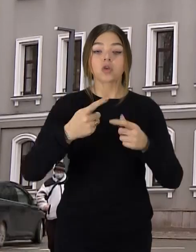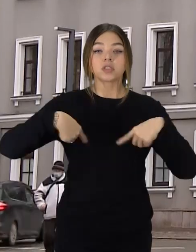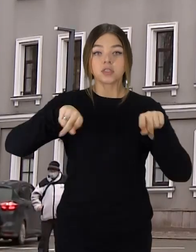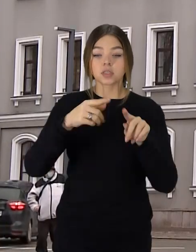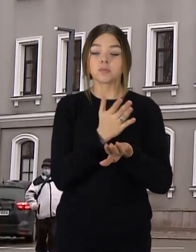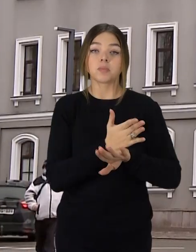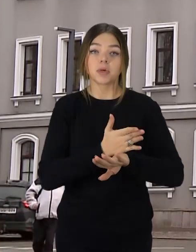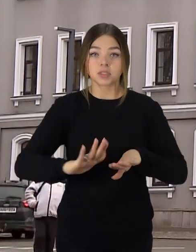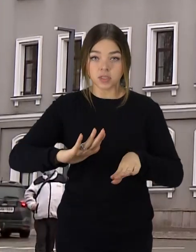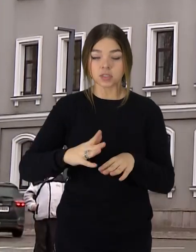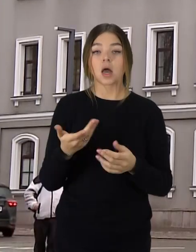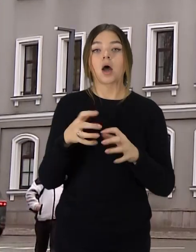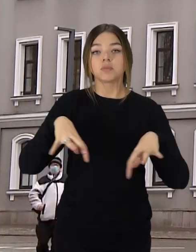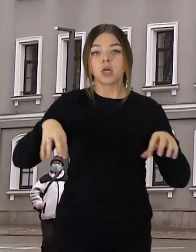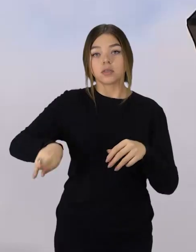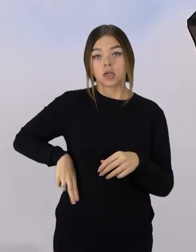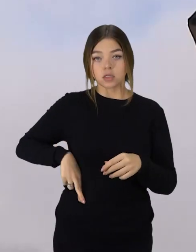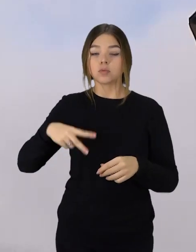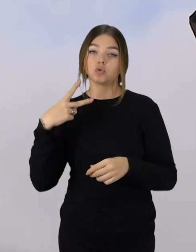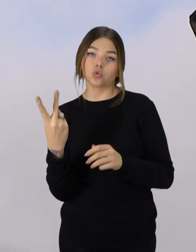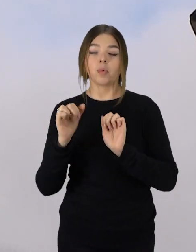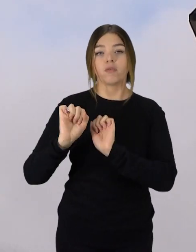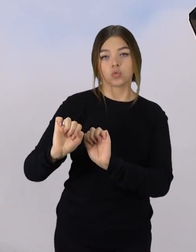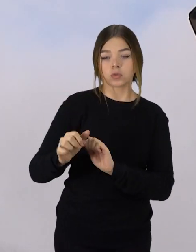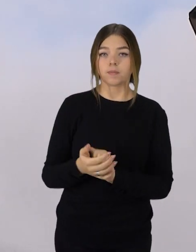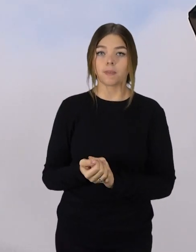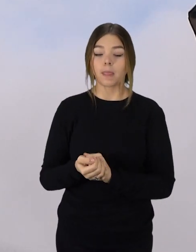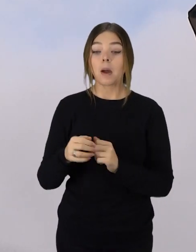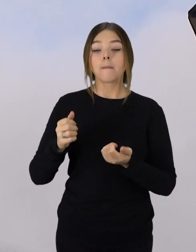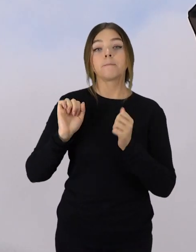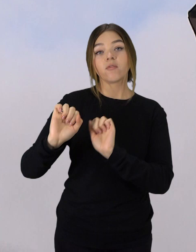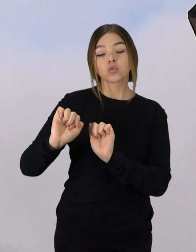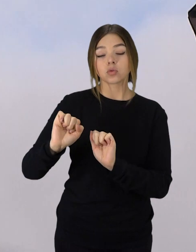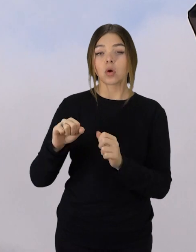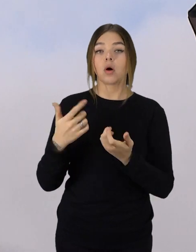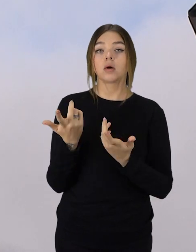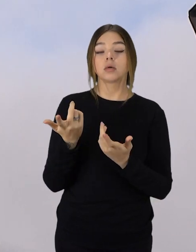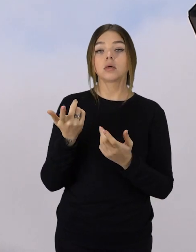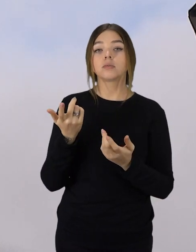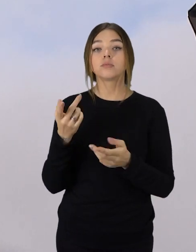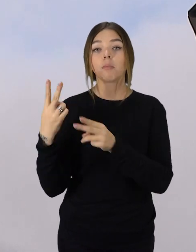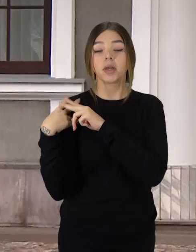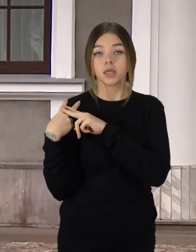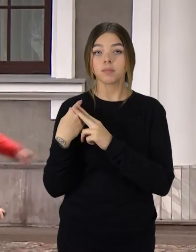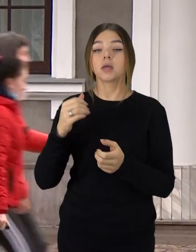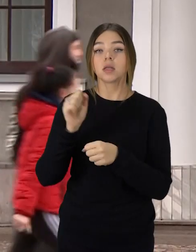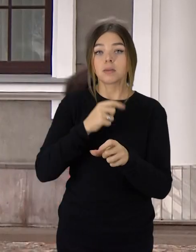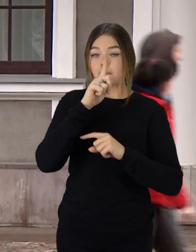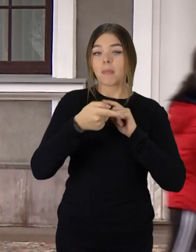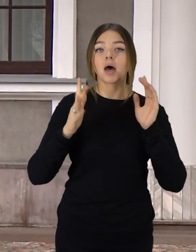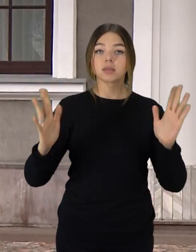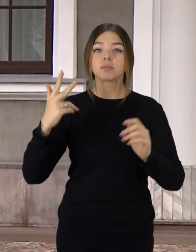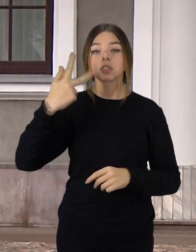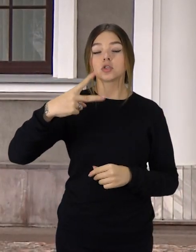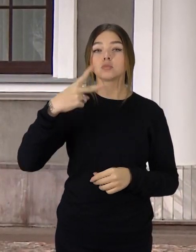siūloma paskirti kūruotį administracijos direktoriu ir jo dviem pavaduotojams. Pavaduotojo pareigybės koficijantas nuomato, kad metams šiai pareigybė